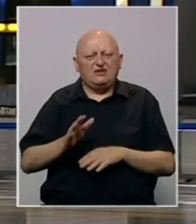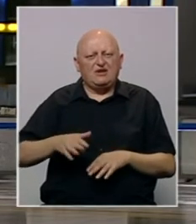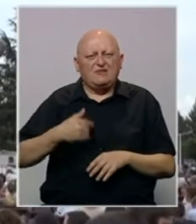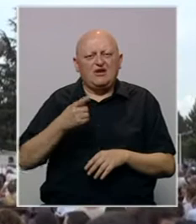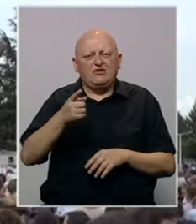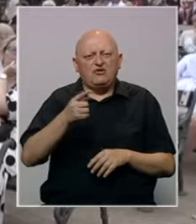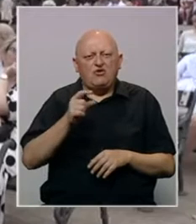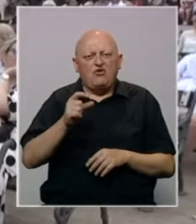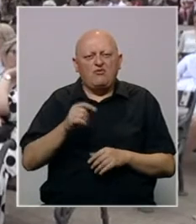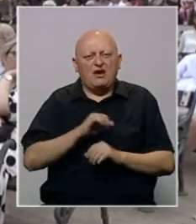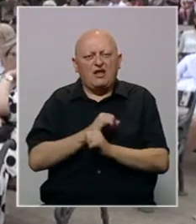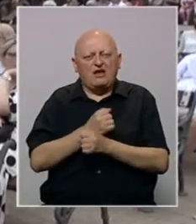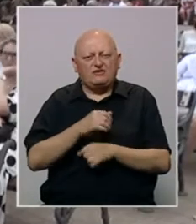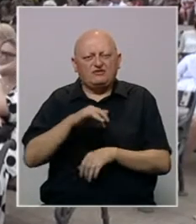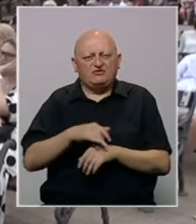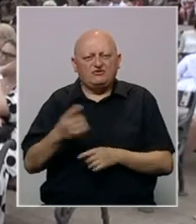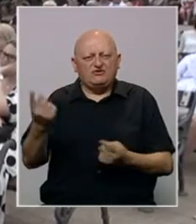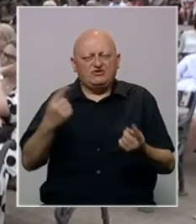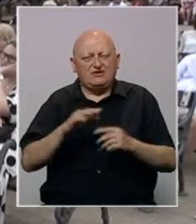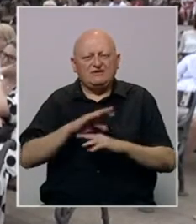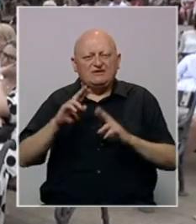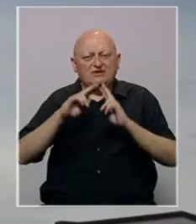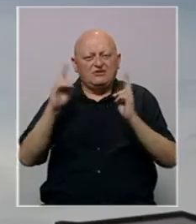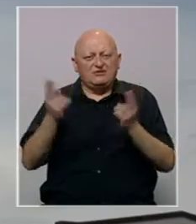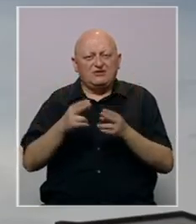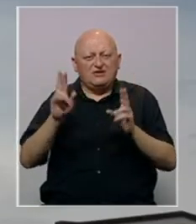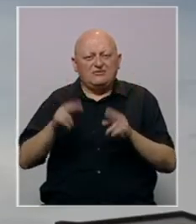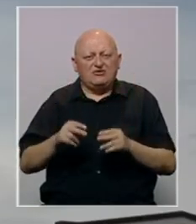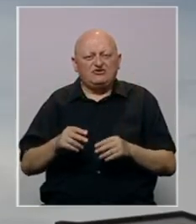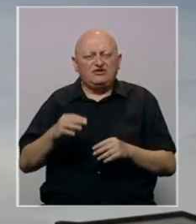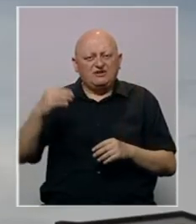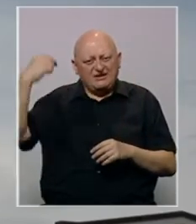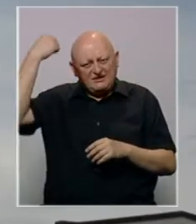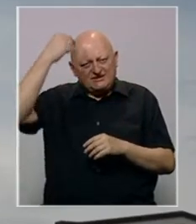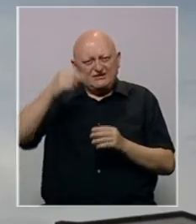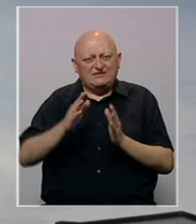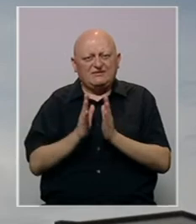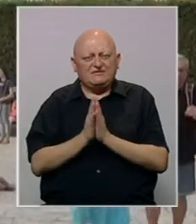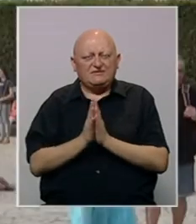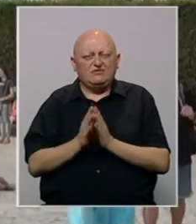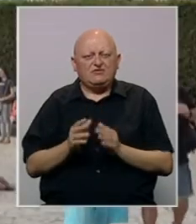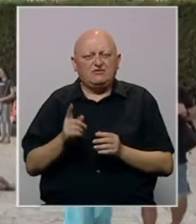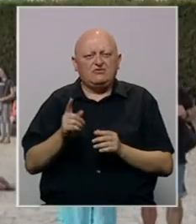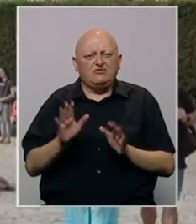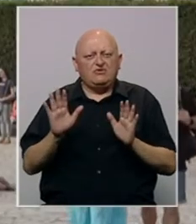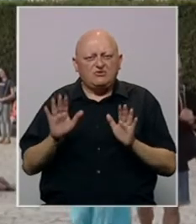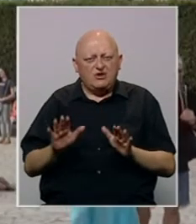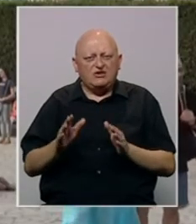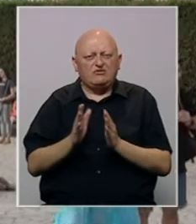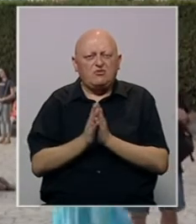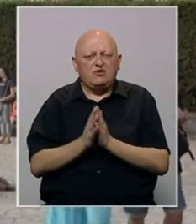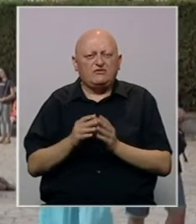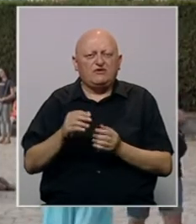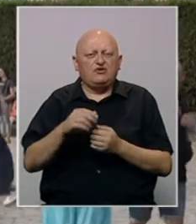učesnika. Mladi koji u ovo malo hercegovačko mjesto dolaze iz svih dijelova svijeta moći će biti na svetoj misi, klanjanju,